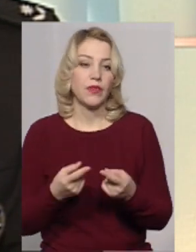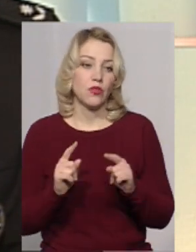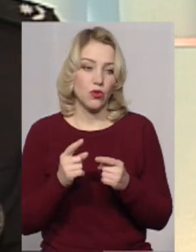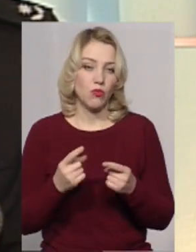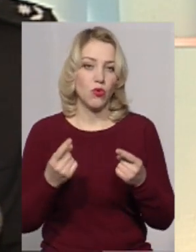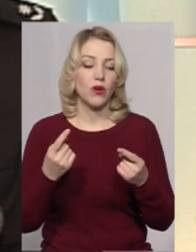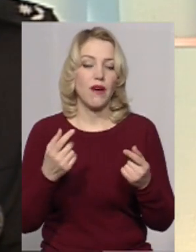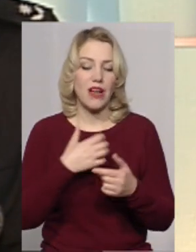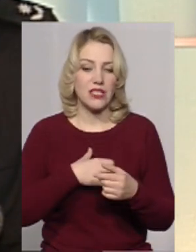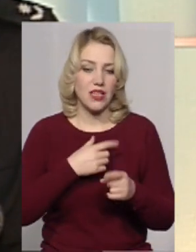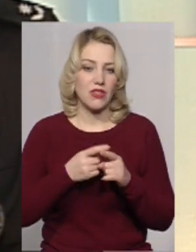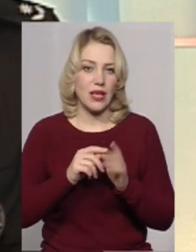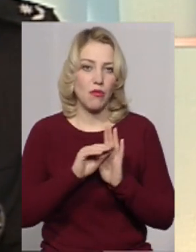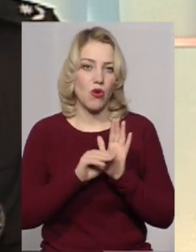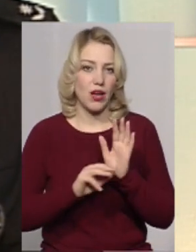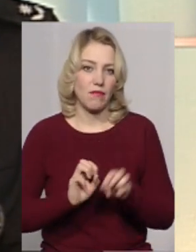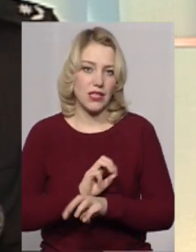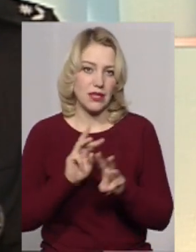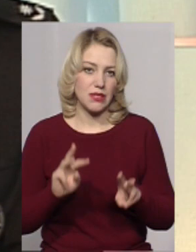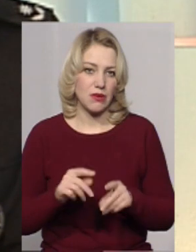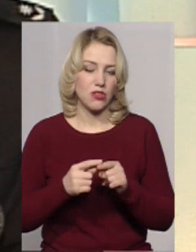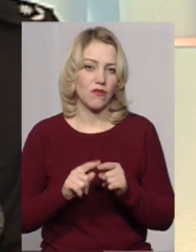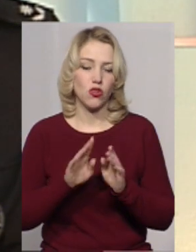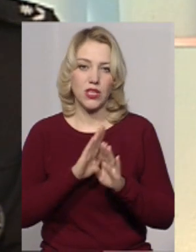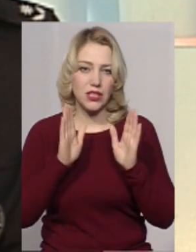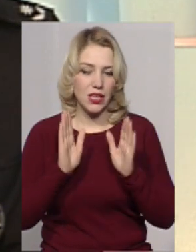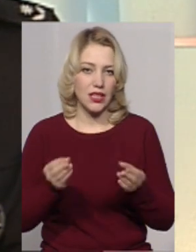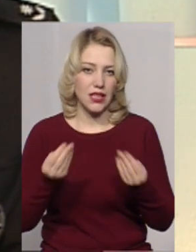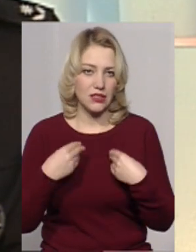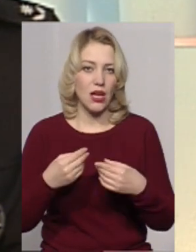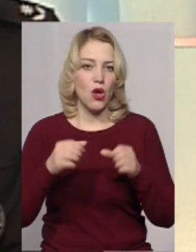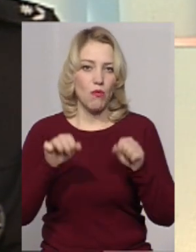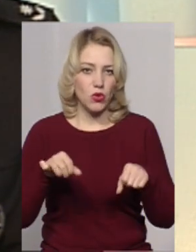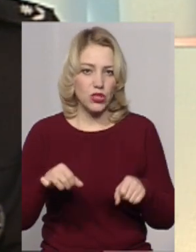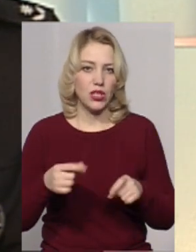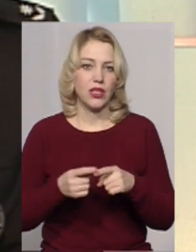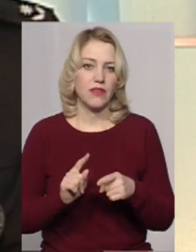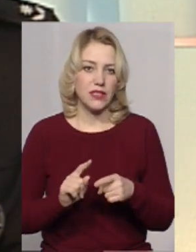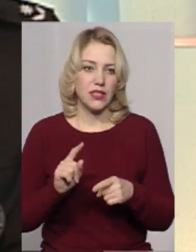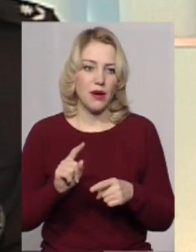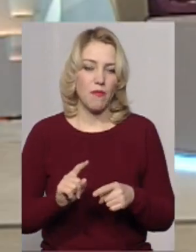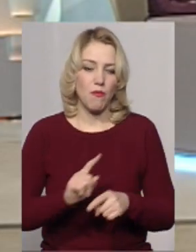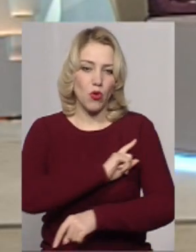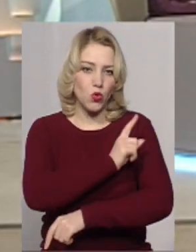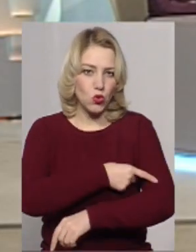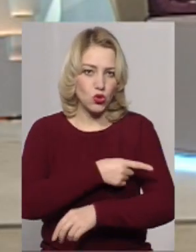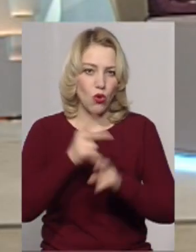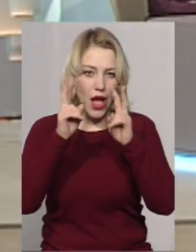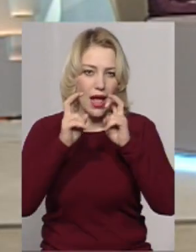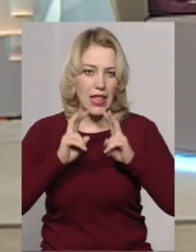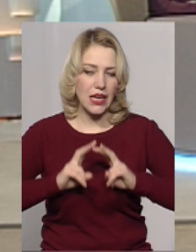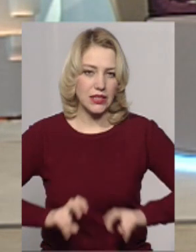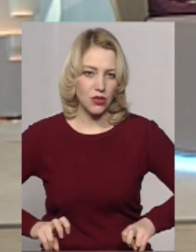нас це дуже важливо, це програмне забезпечення. Воно не тільки дасть можливість мати досить потужну аналітику